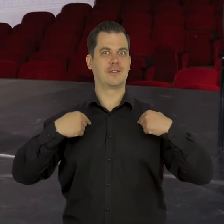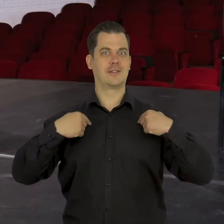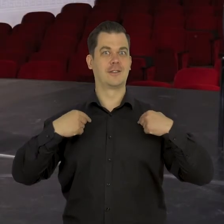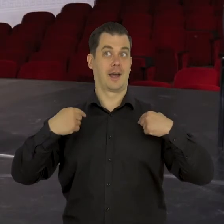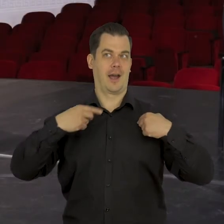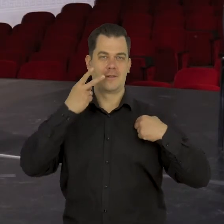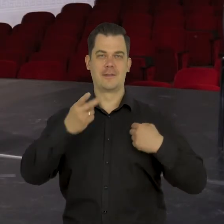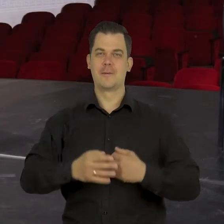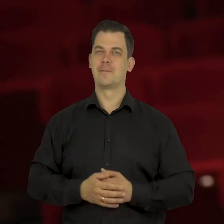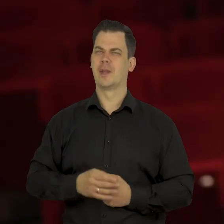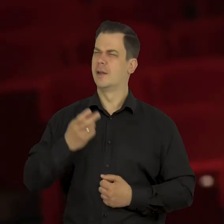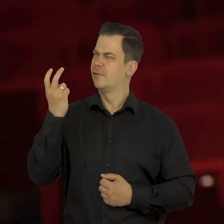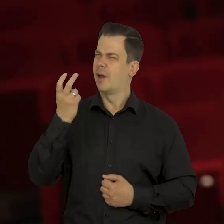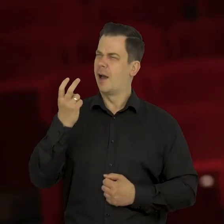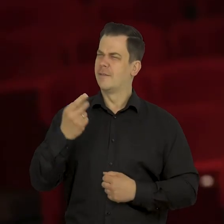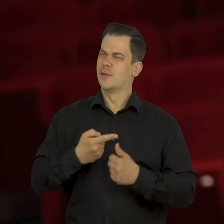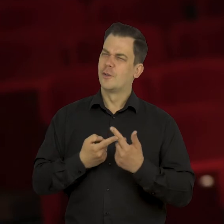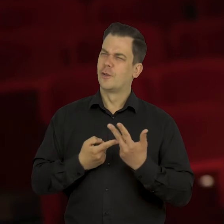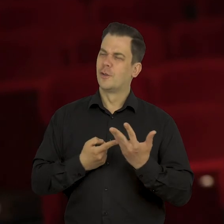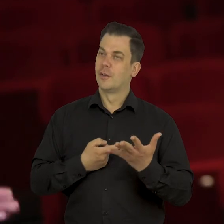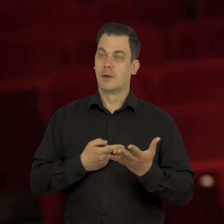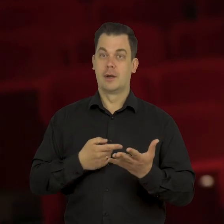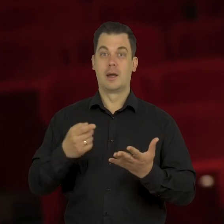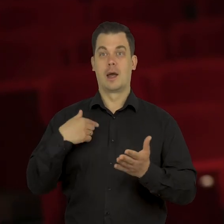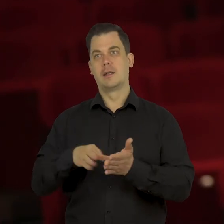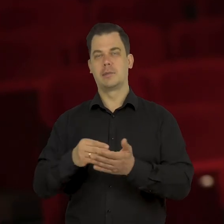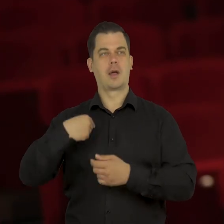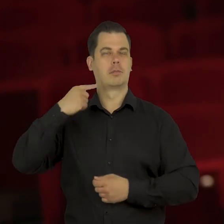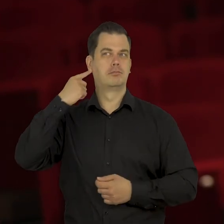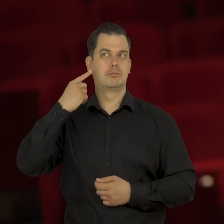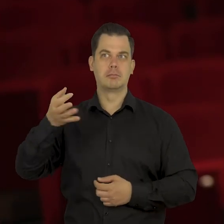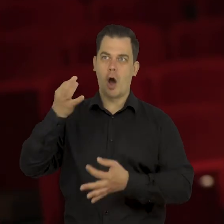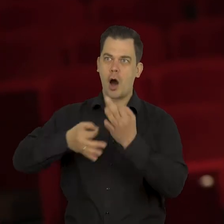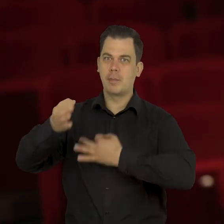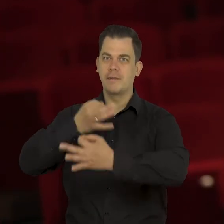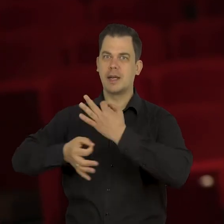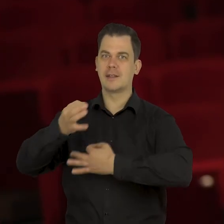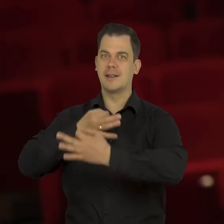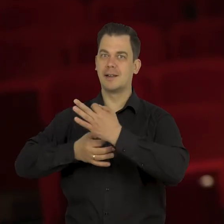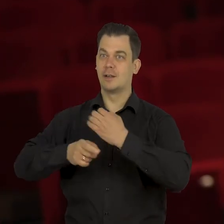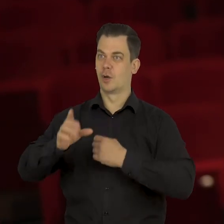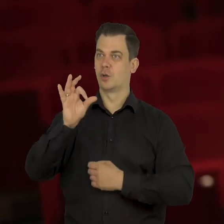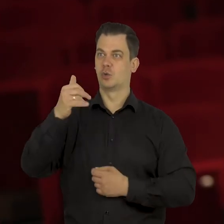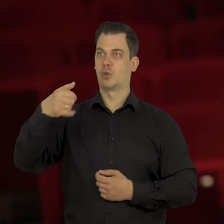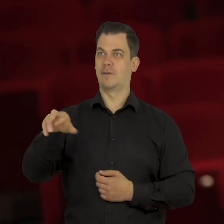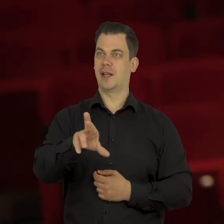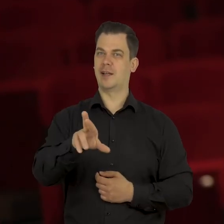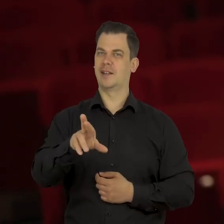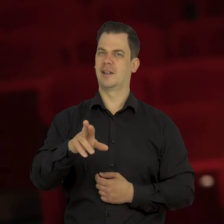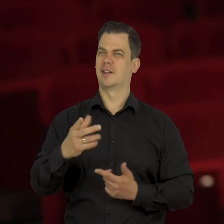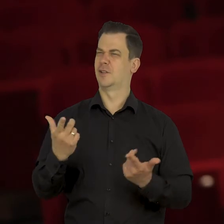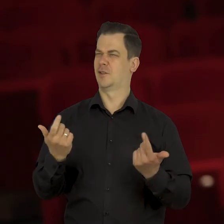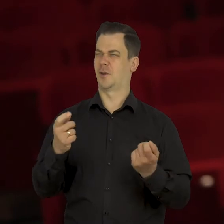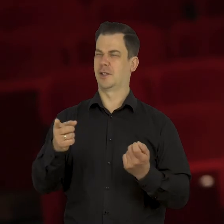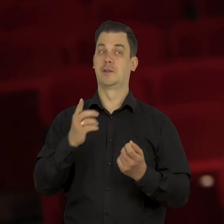ale ja tam jestem i słyszę. Ciekawe jest to wszystko, co pani opowiada, bo słuchając tego mam wrażenie, że funkcja suflera